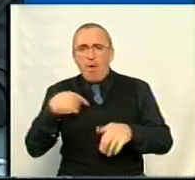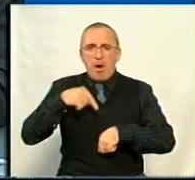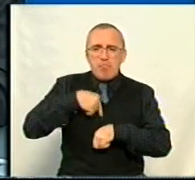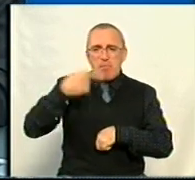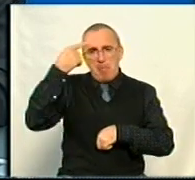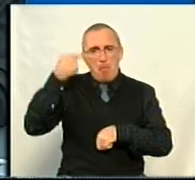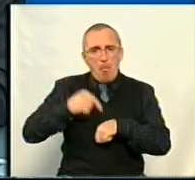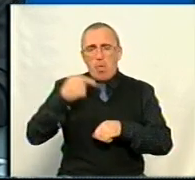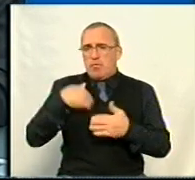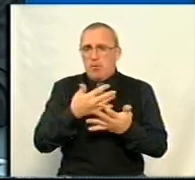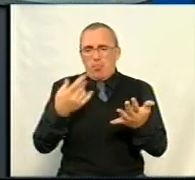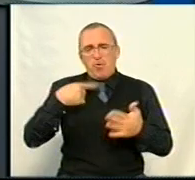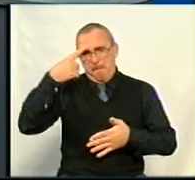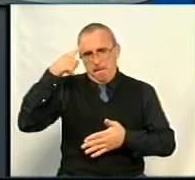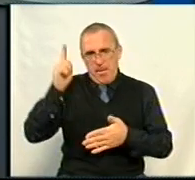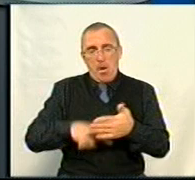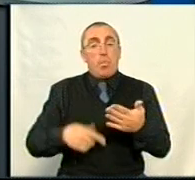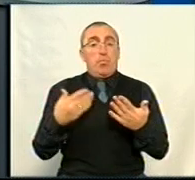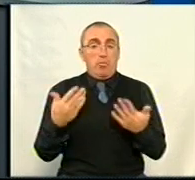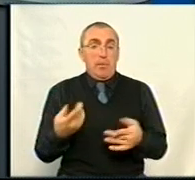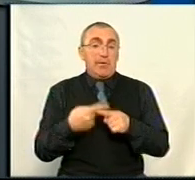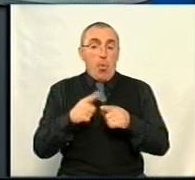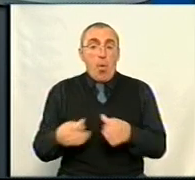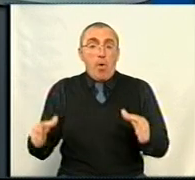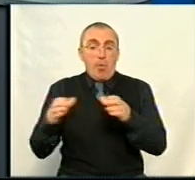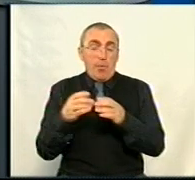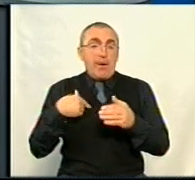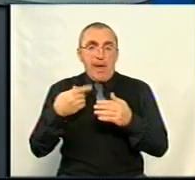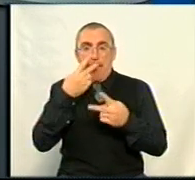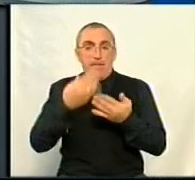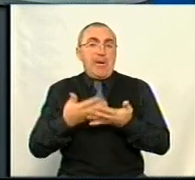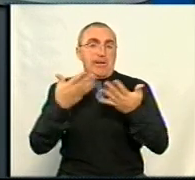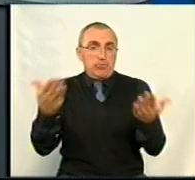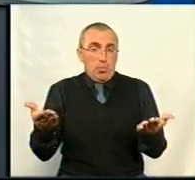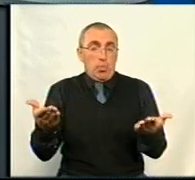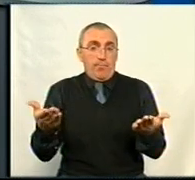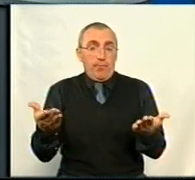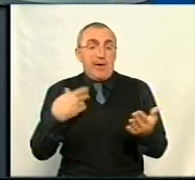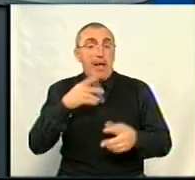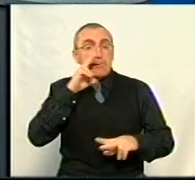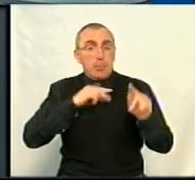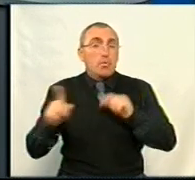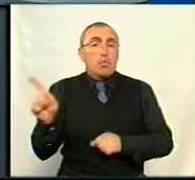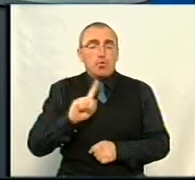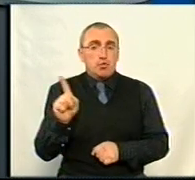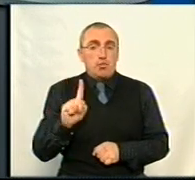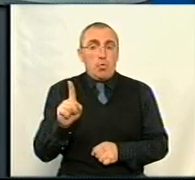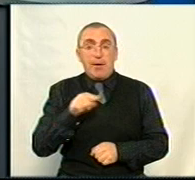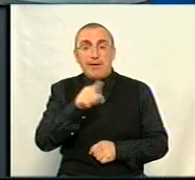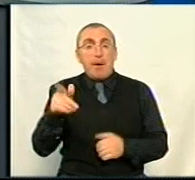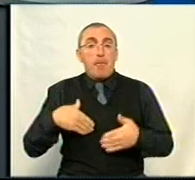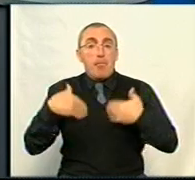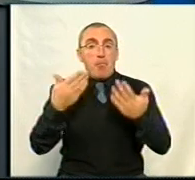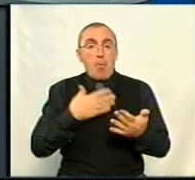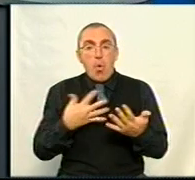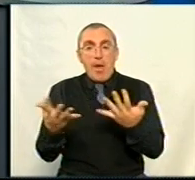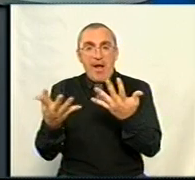моральних я вже давно переконаний. І таку команду я теж презентував. І я сподіваюся, що ті пропозиції